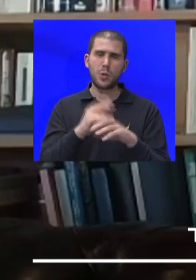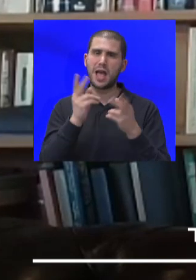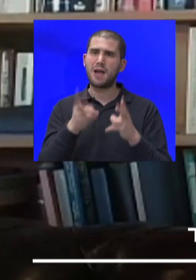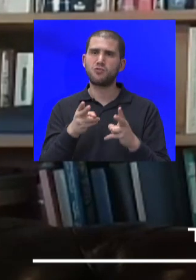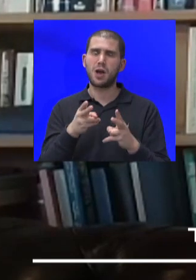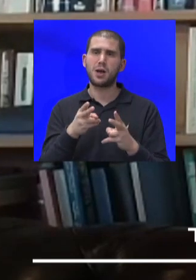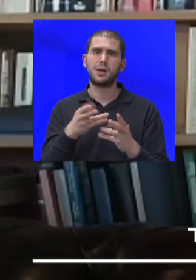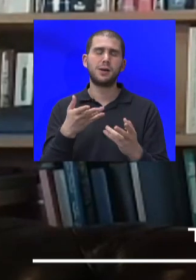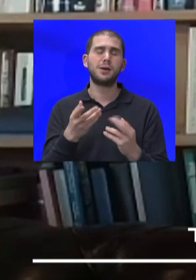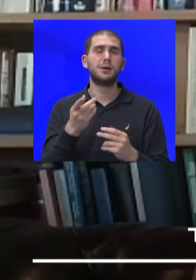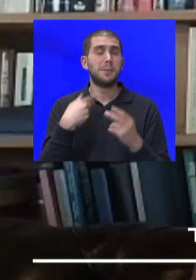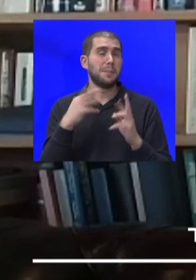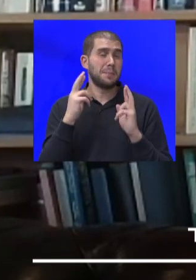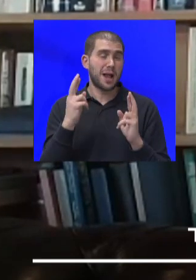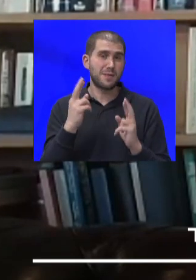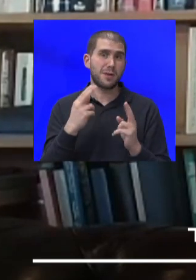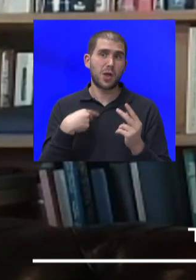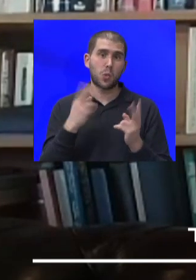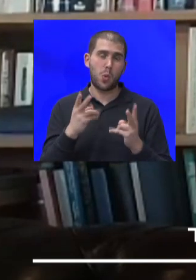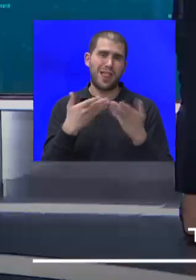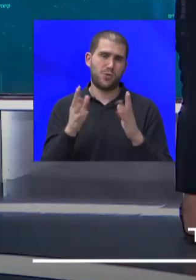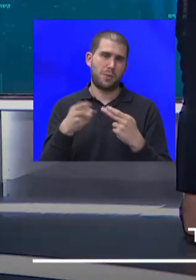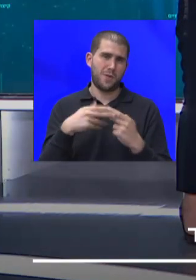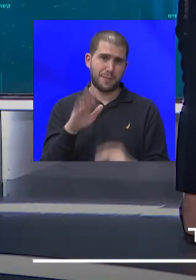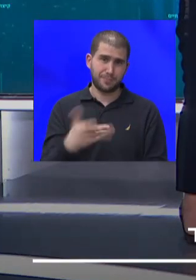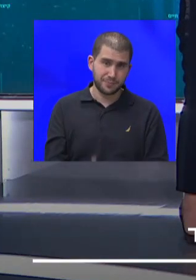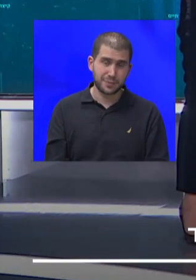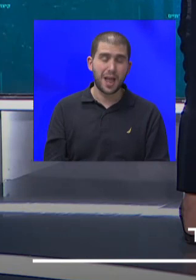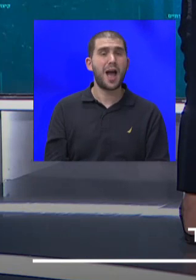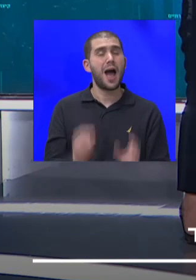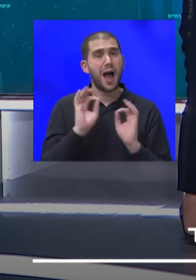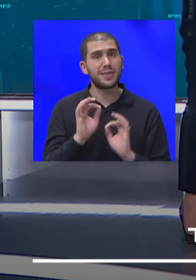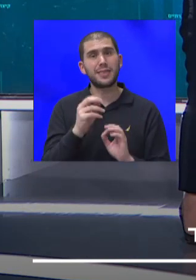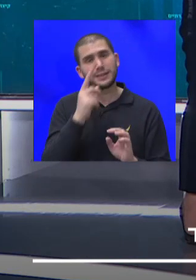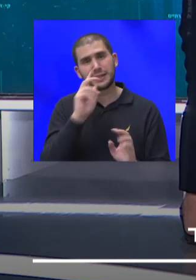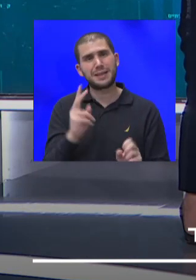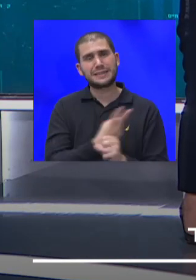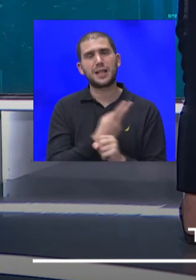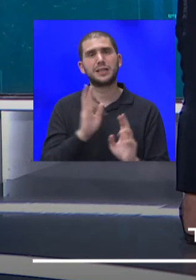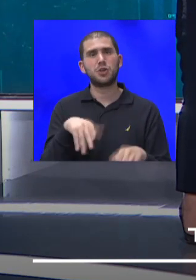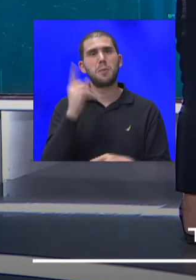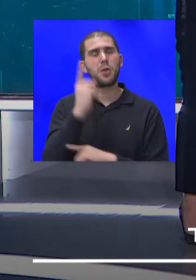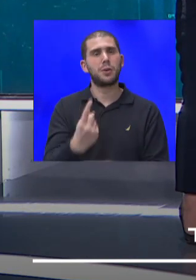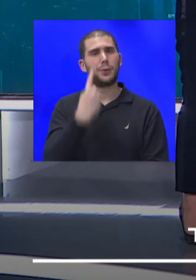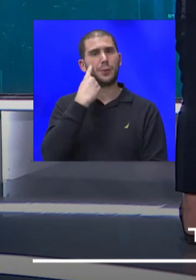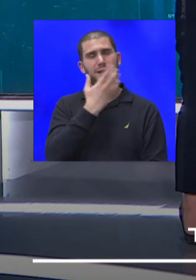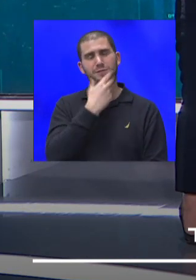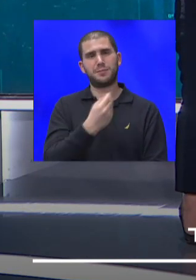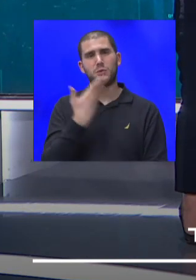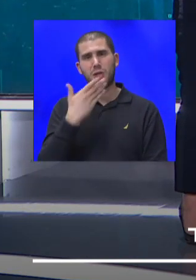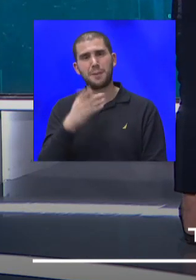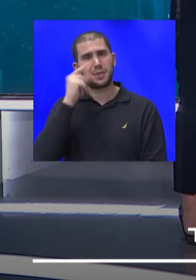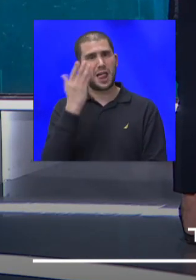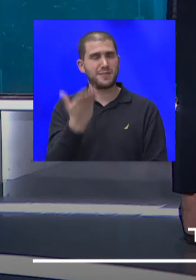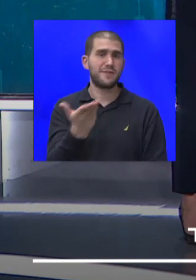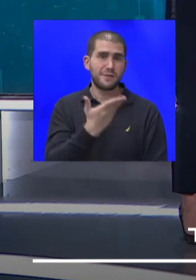שגם אנחנו כבר נוכל לפתוח, אז בינתיים מנסים להסתגל, יש לנו מנות פייפים בתל אביב, בירושלים, שרק מחכים